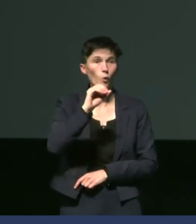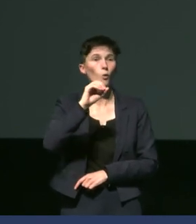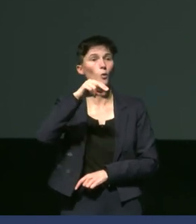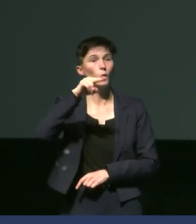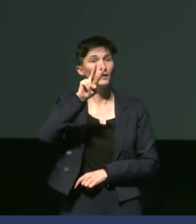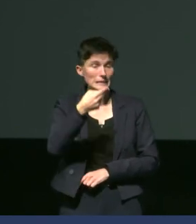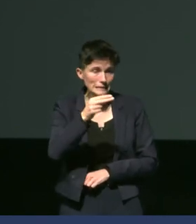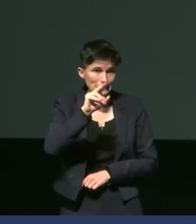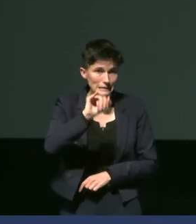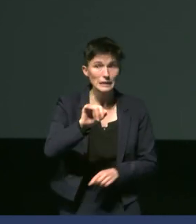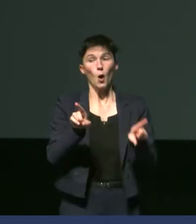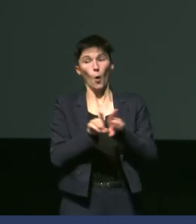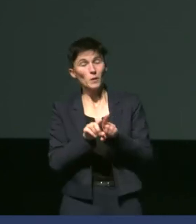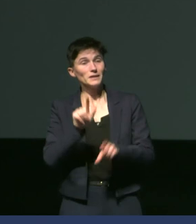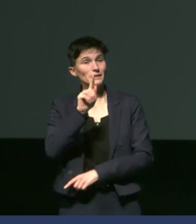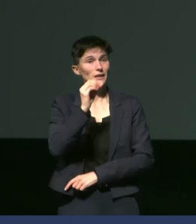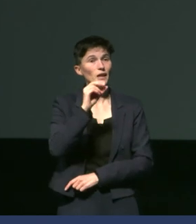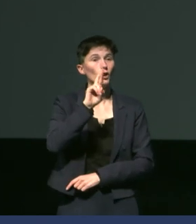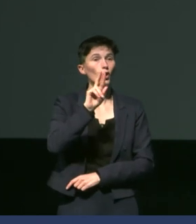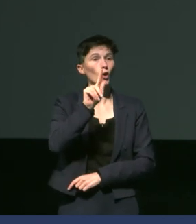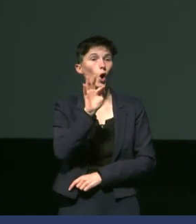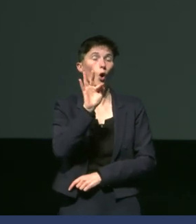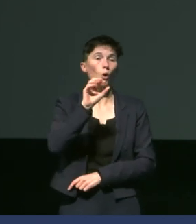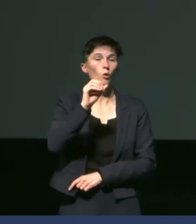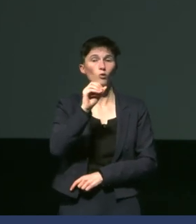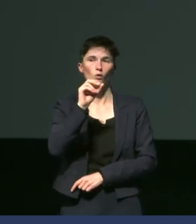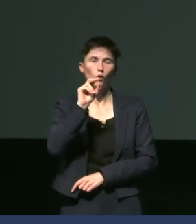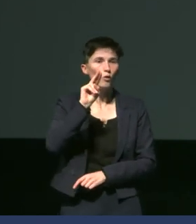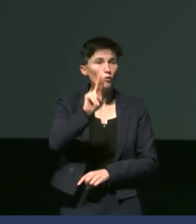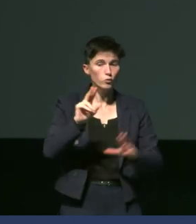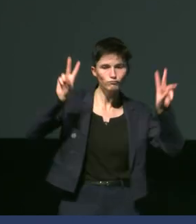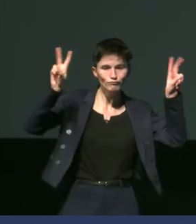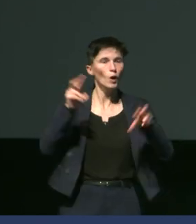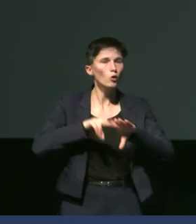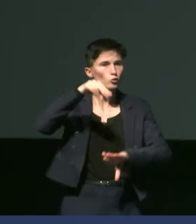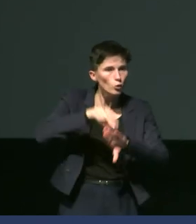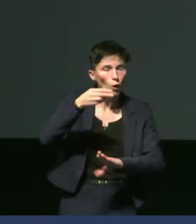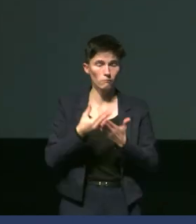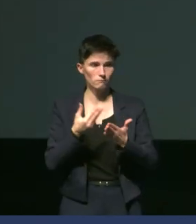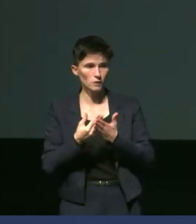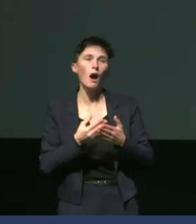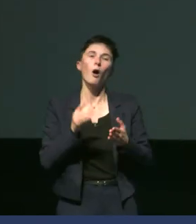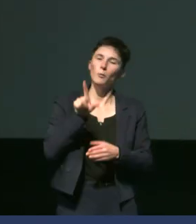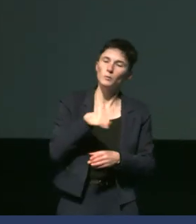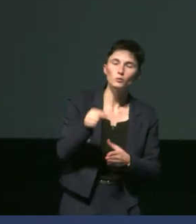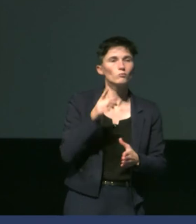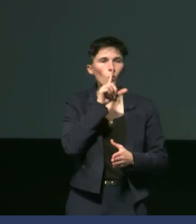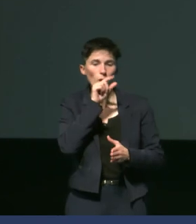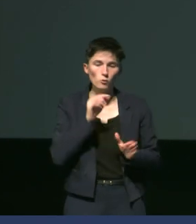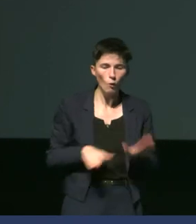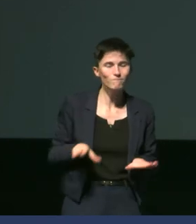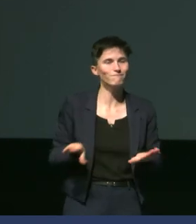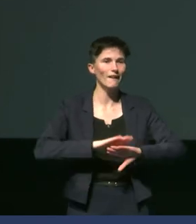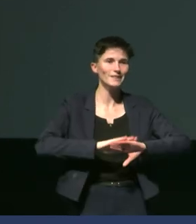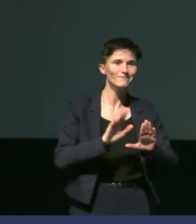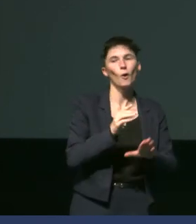ils sont parfois mélangés avec les gorfou macaroni alors il n'y pas que des oiseaux non volants il y a également les oiseaux volants si vous avez